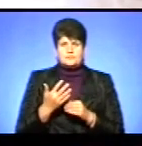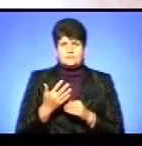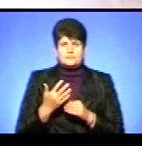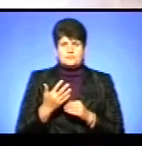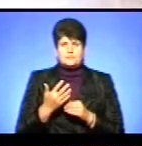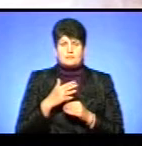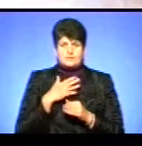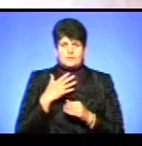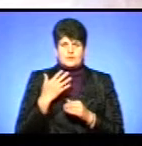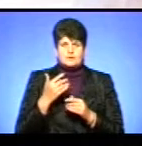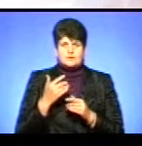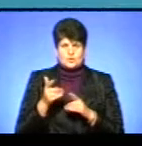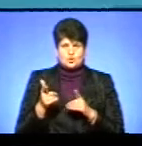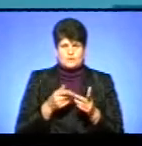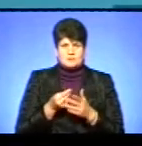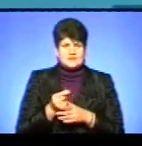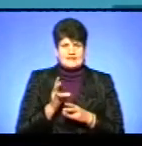бо ви випадаєте такі гроші? Ні.